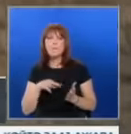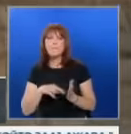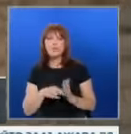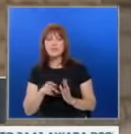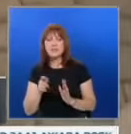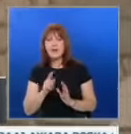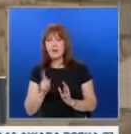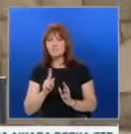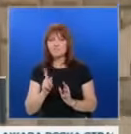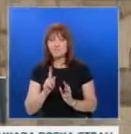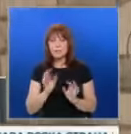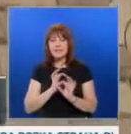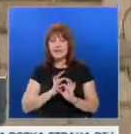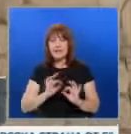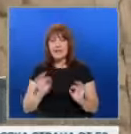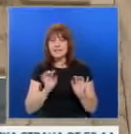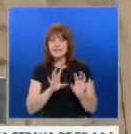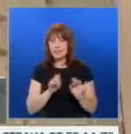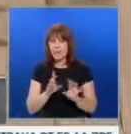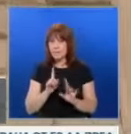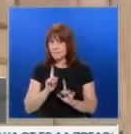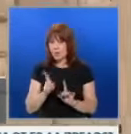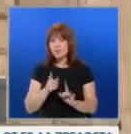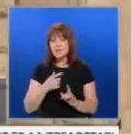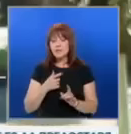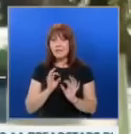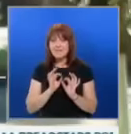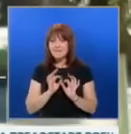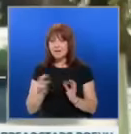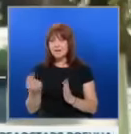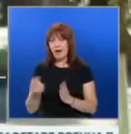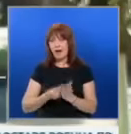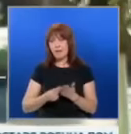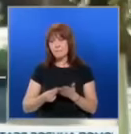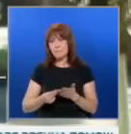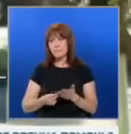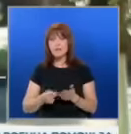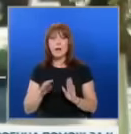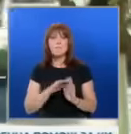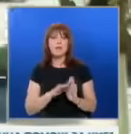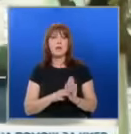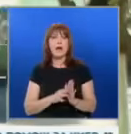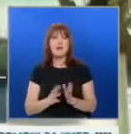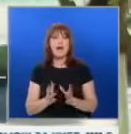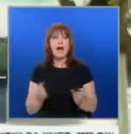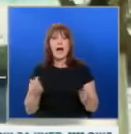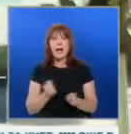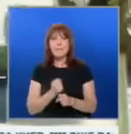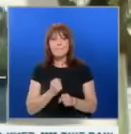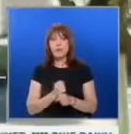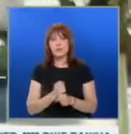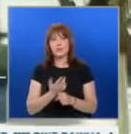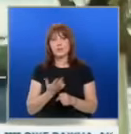нямат ясна информация дали би бил създаден кабинет с ясно разписана програма. Най-работещото нещо отново би било правителство с